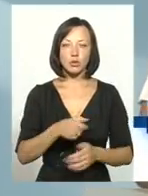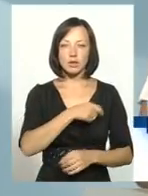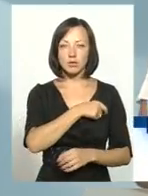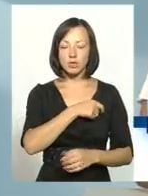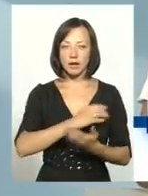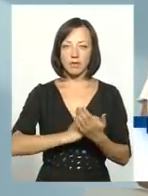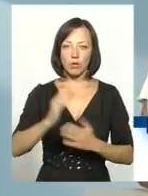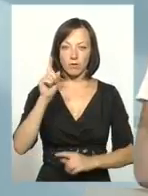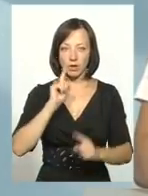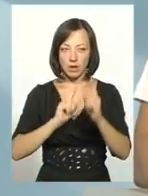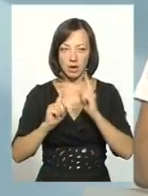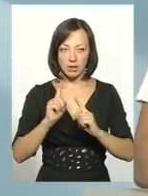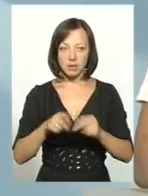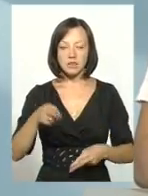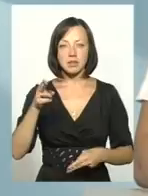Верховної Ради